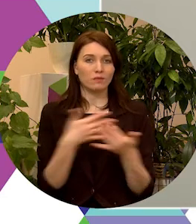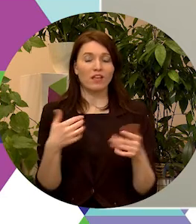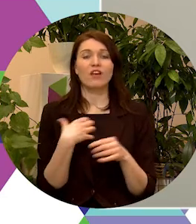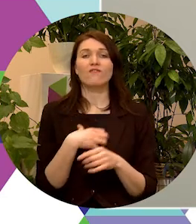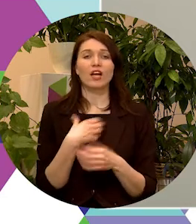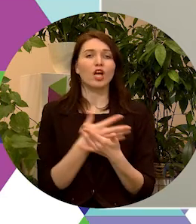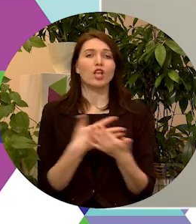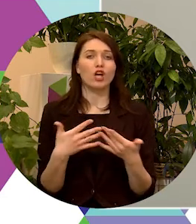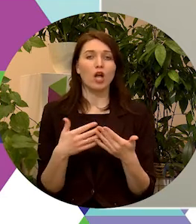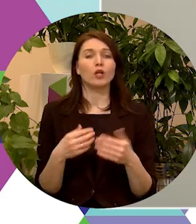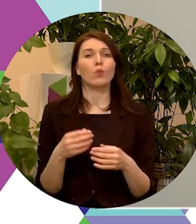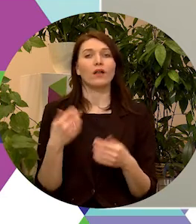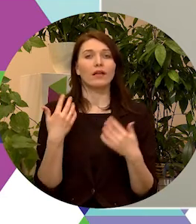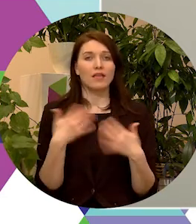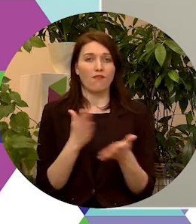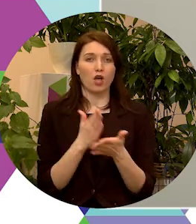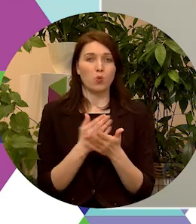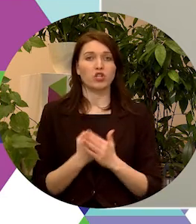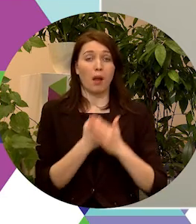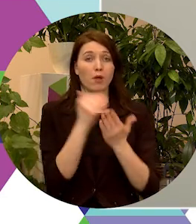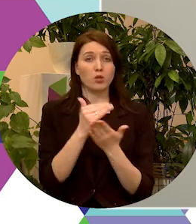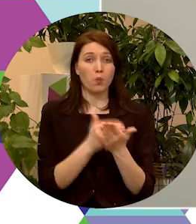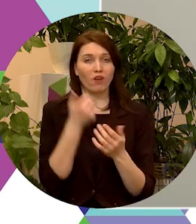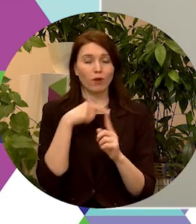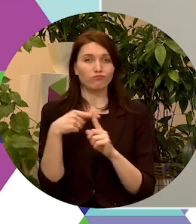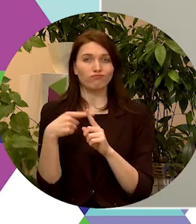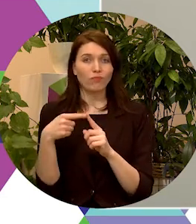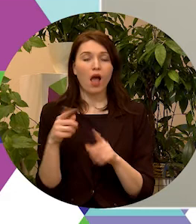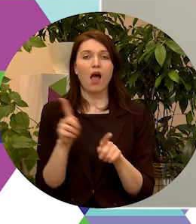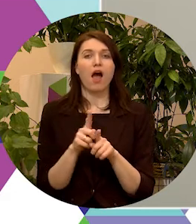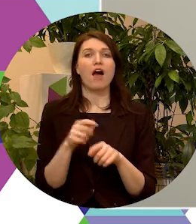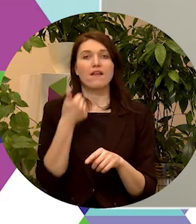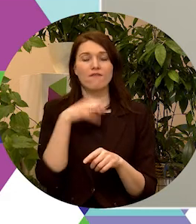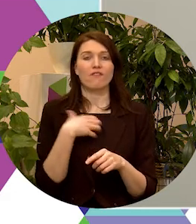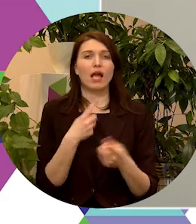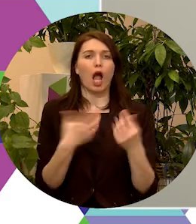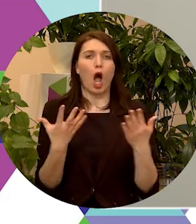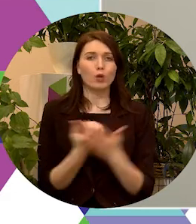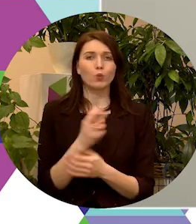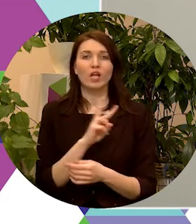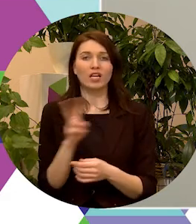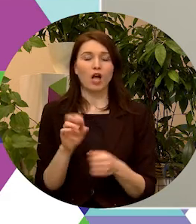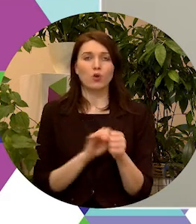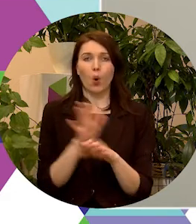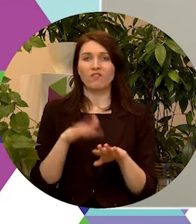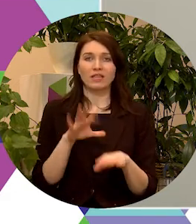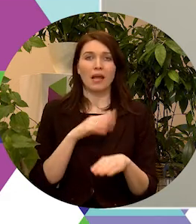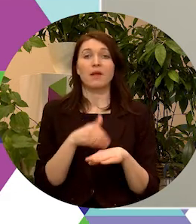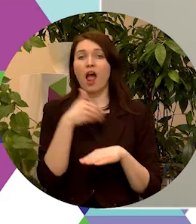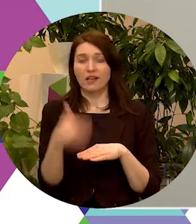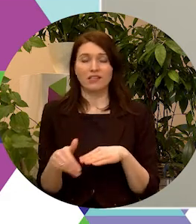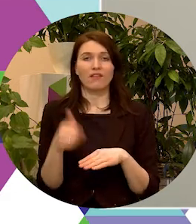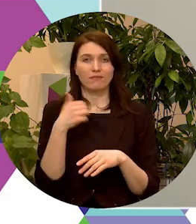pieejamās atbalstu programmas un jāatbūst ar uzvīju tas, kas varbūt pandēmijas dēļ ir aizstavējies.